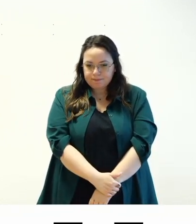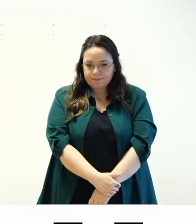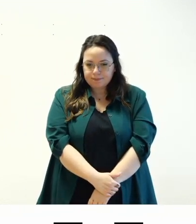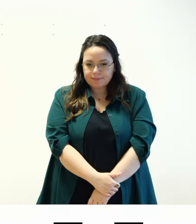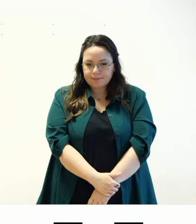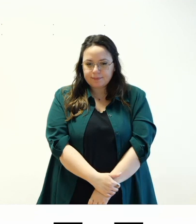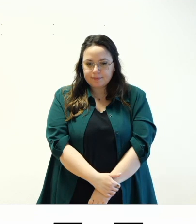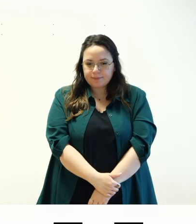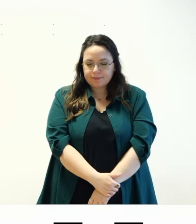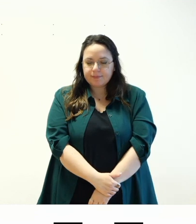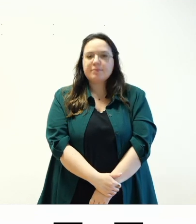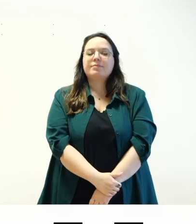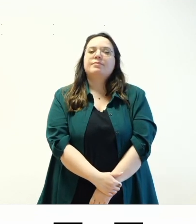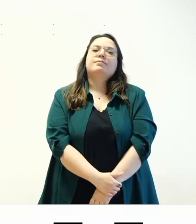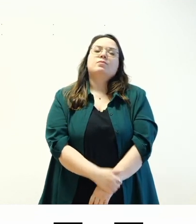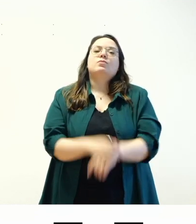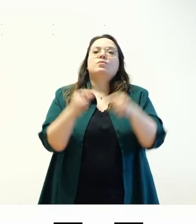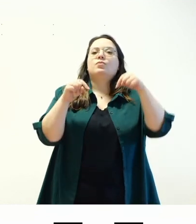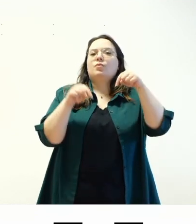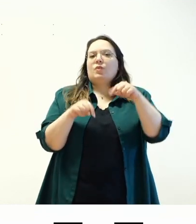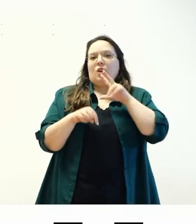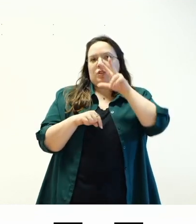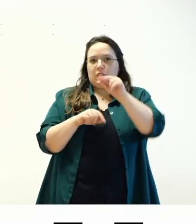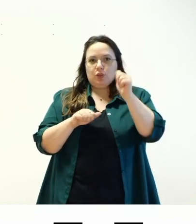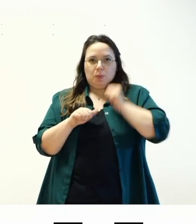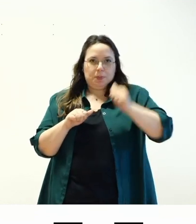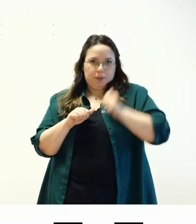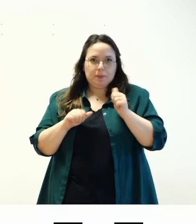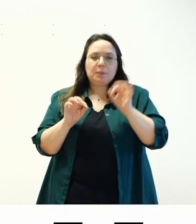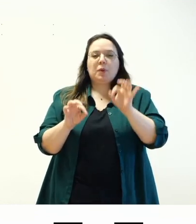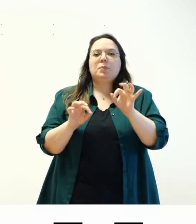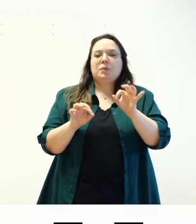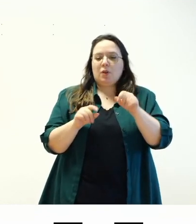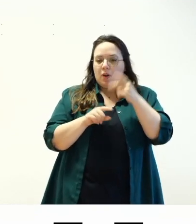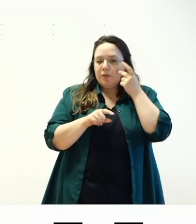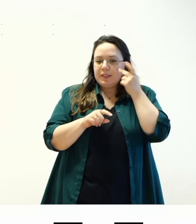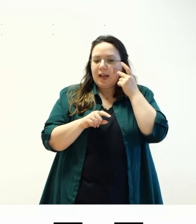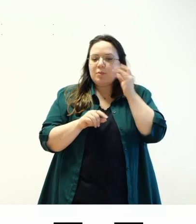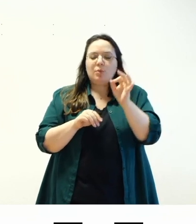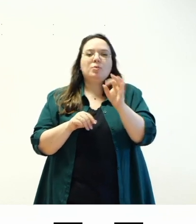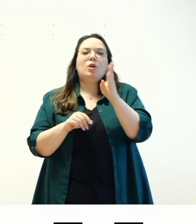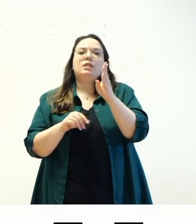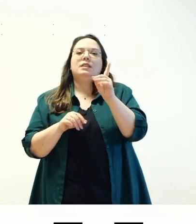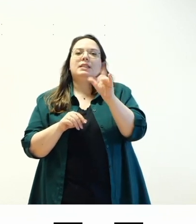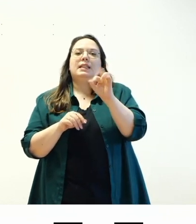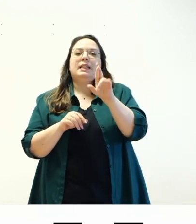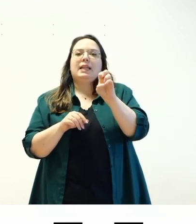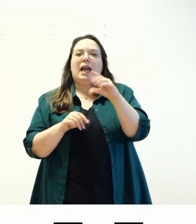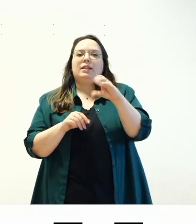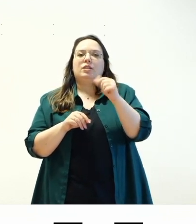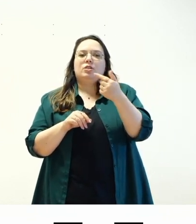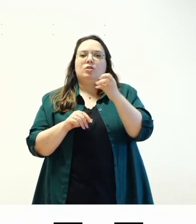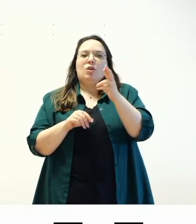adesso andiamo a parlare di quello che vi ho detto prima che è la directory dei temi di wordpress che è il sito it.wordpress